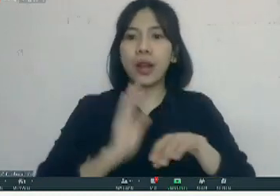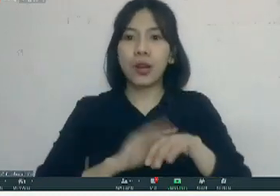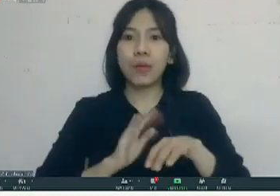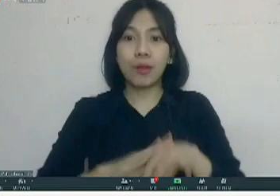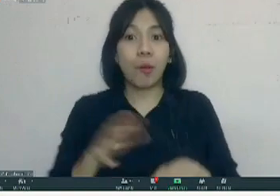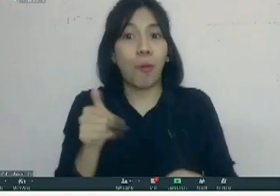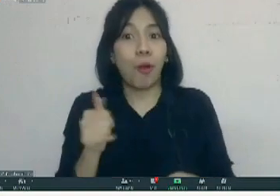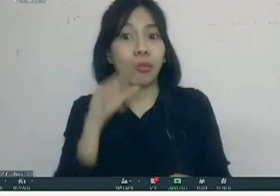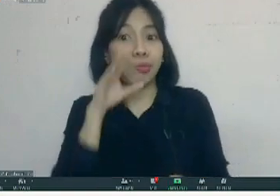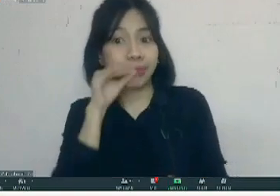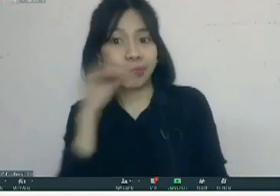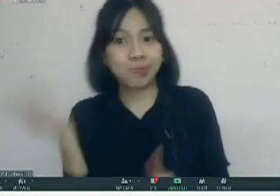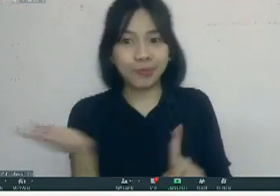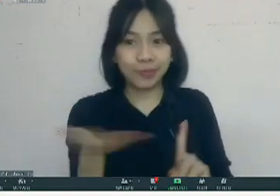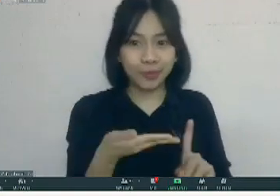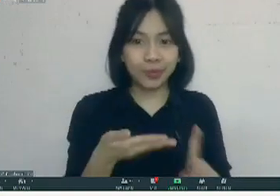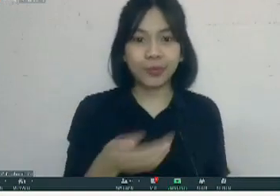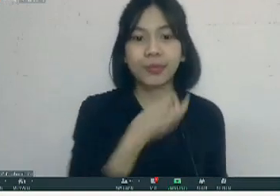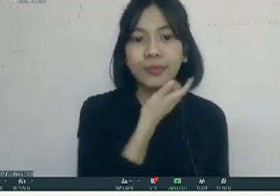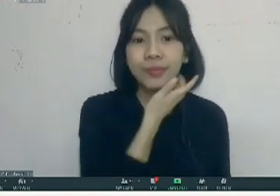Dimas 15 menit waktunya